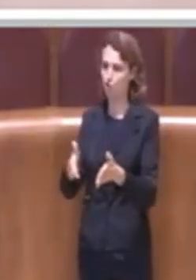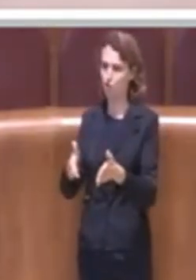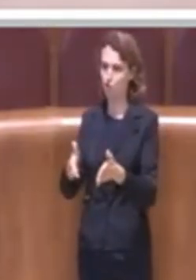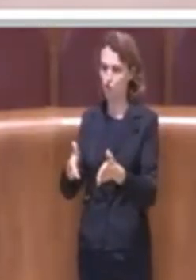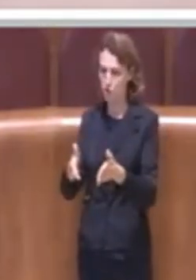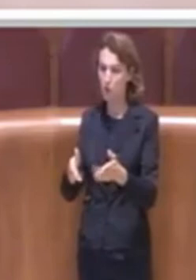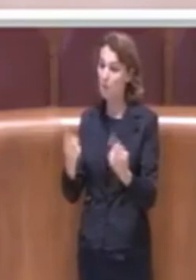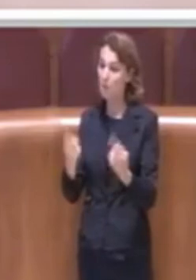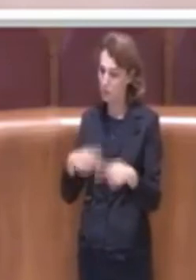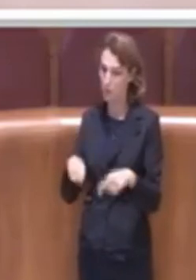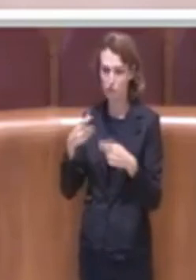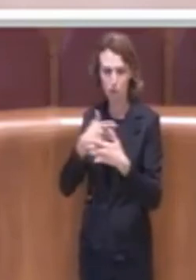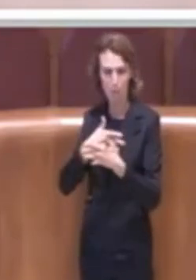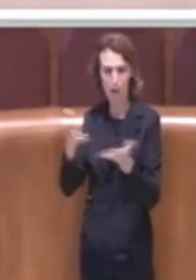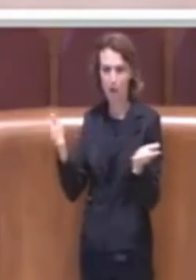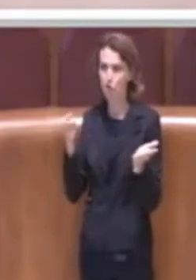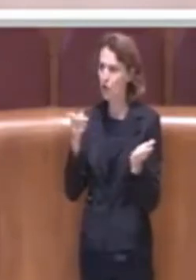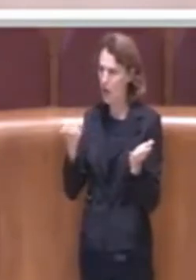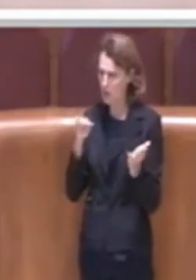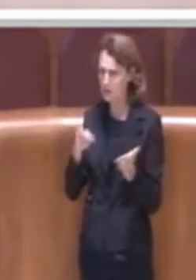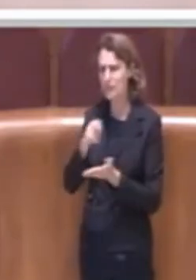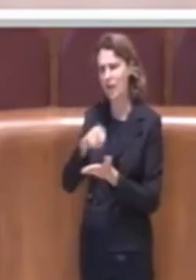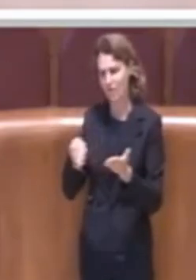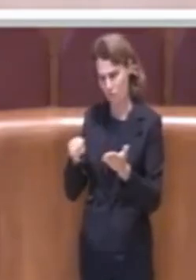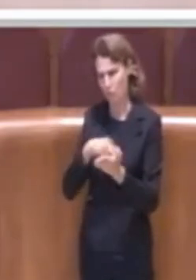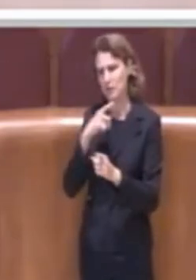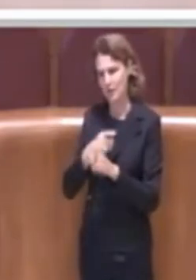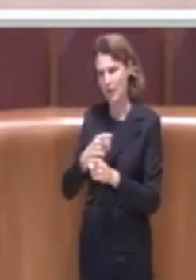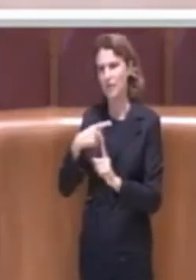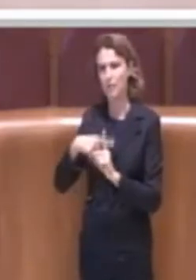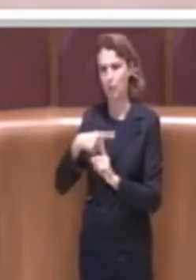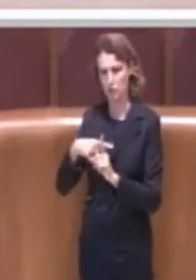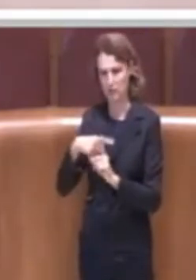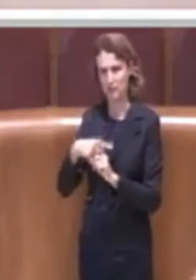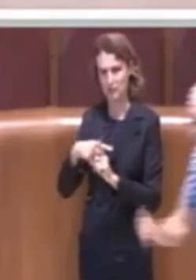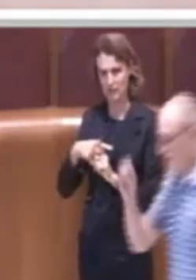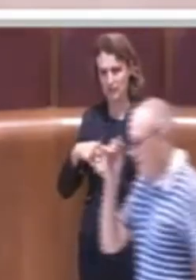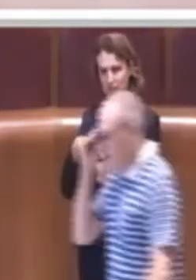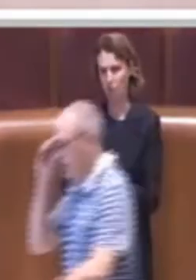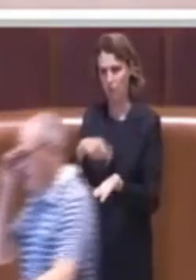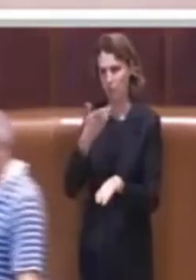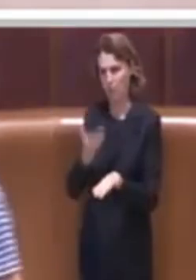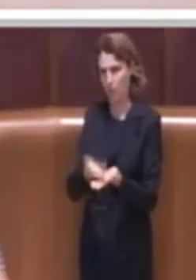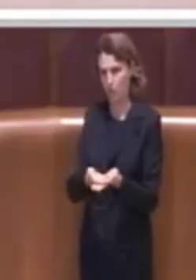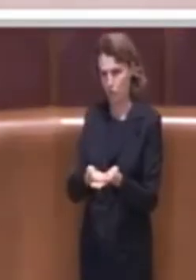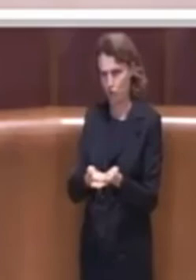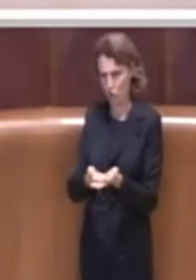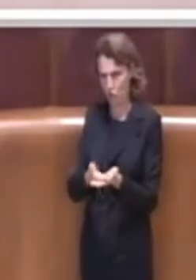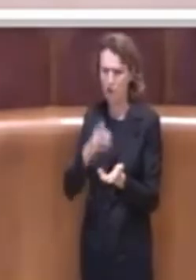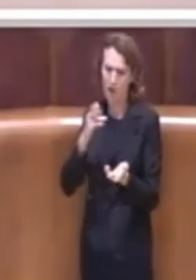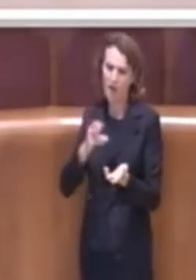che questa maggioranza voterà favorevolmente a questa proposta al di là delle strumentalizzazioni grazie